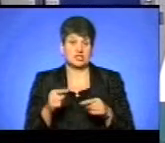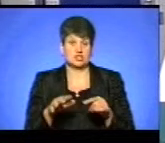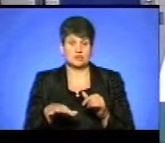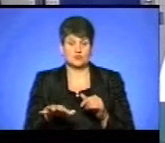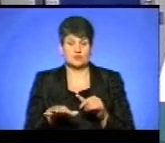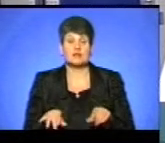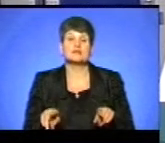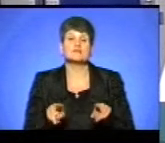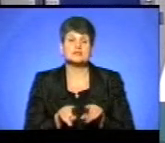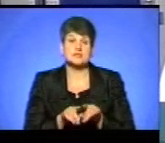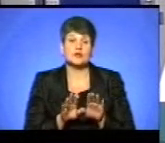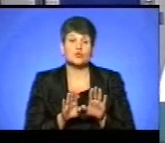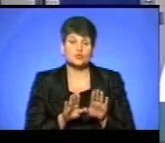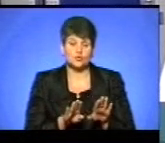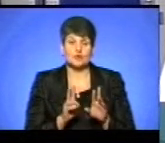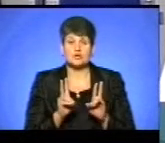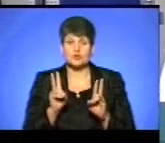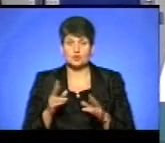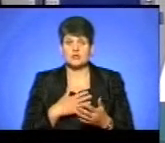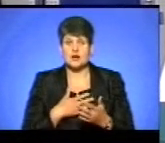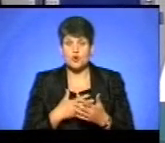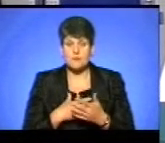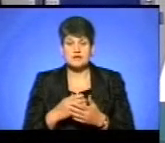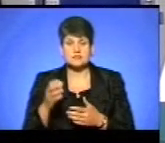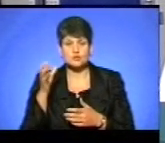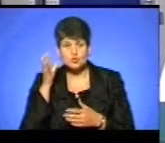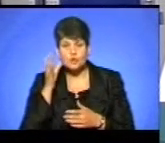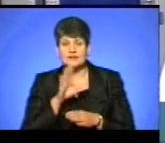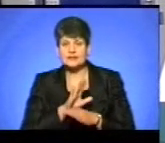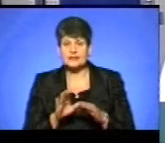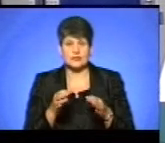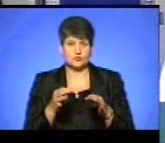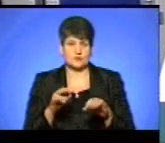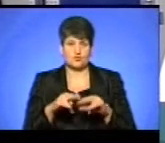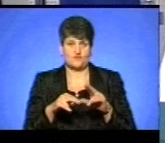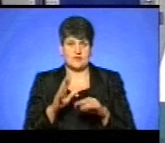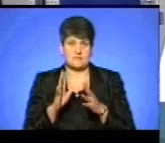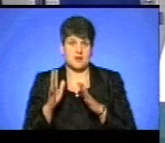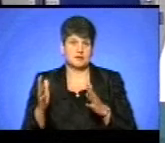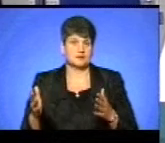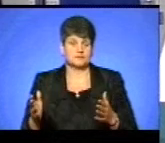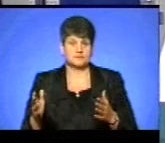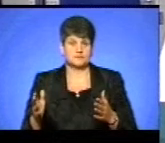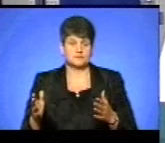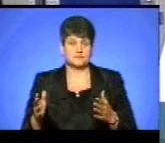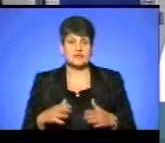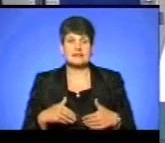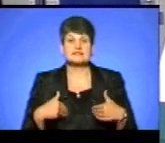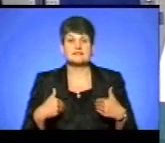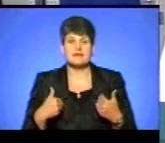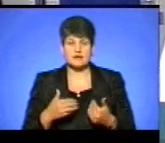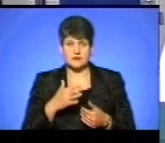але все одно, ніхто на громадських слуханнях не дозволяв забудови парків. Звернення